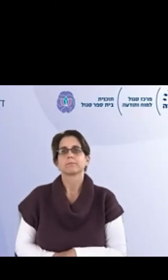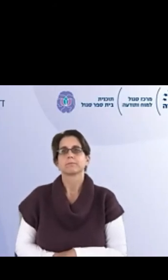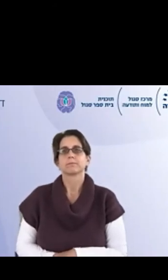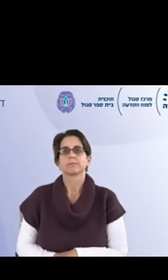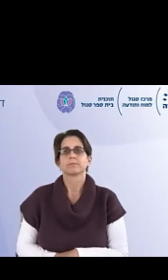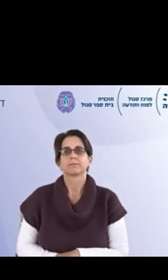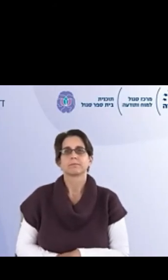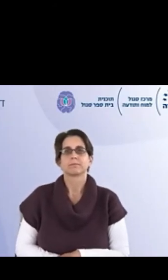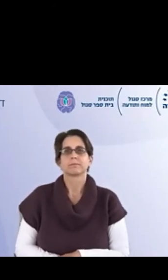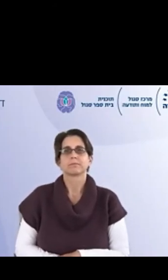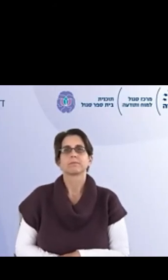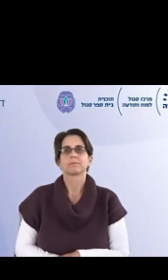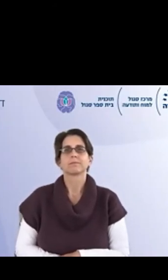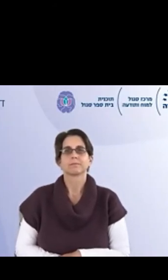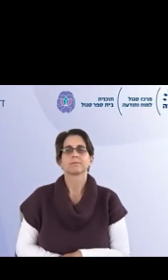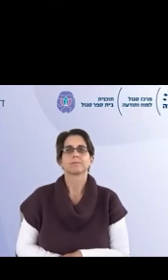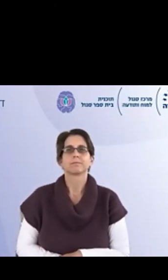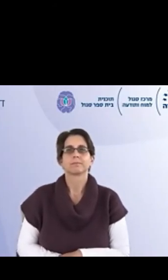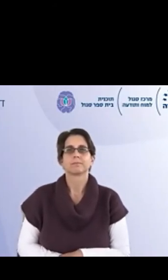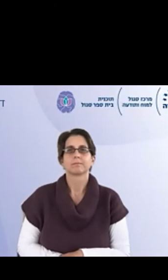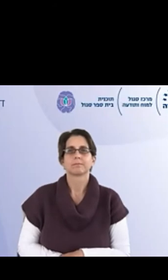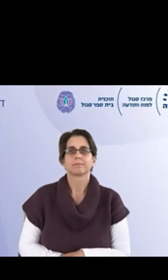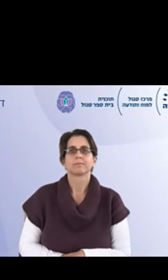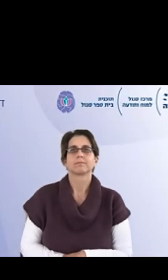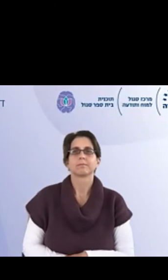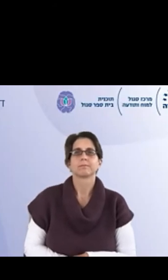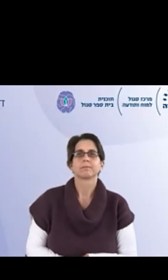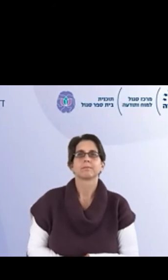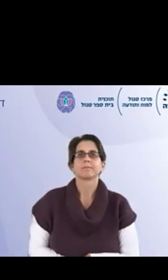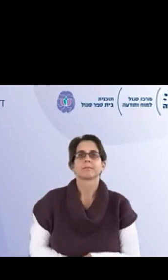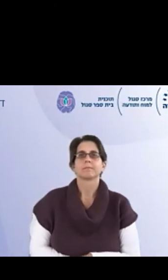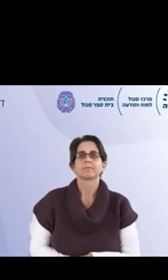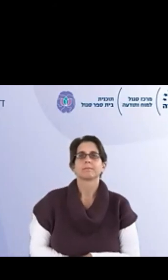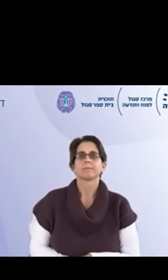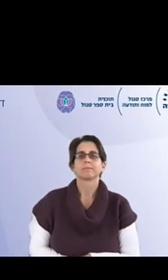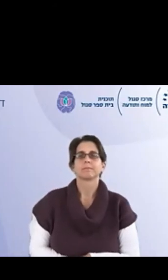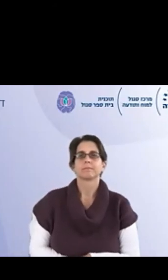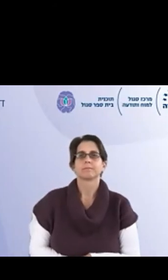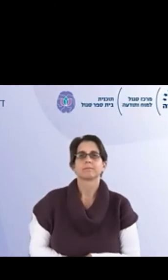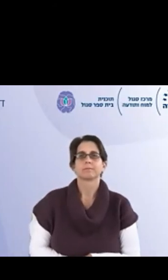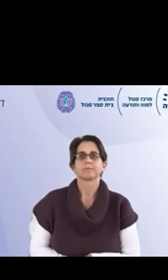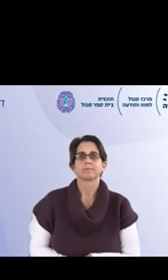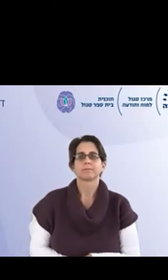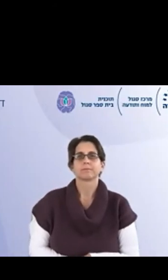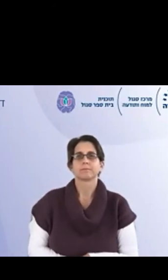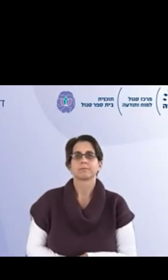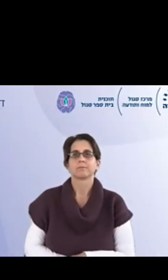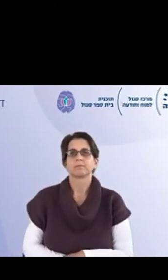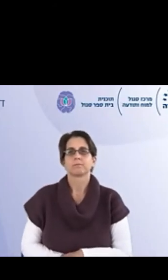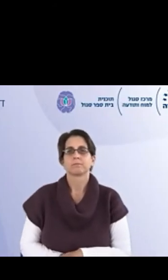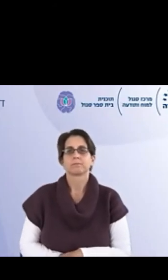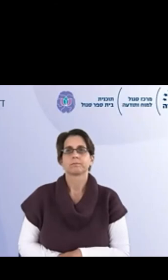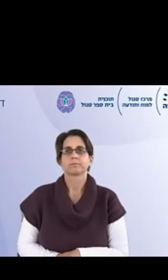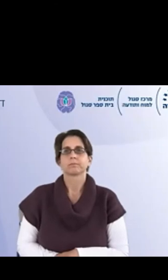מי שהם הובילים, אז זה להוביל את הדבר הזה לבוא המכונים ולנצל את הזמן הזה. וגם, יש תלמויות, הפגישות, זאת אומרת לנסות